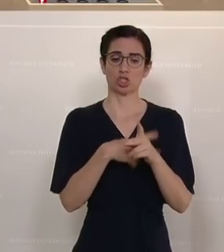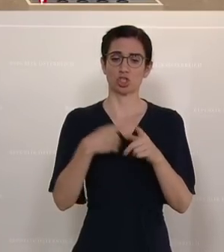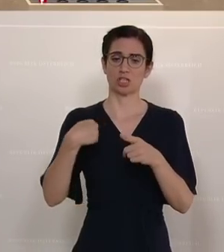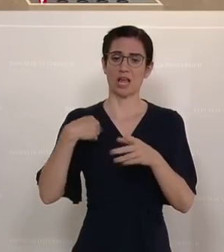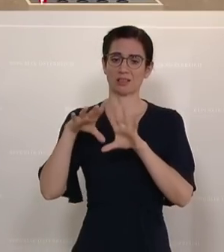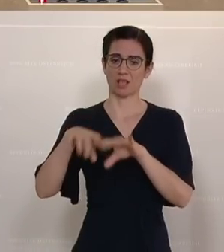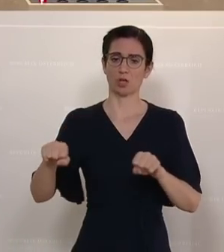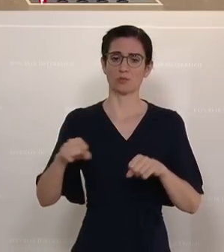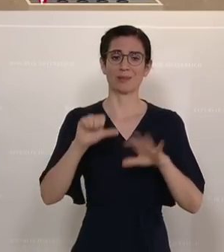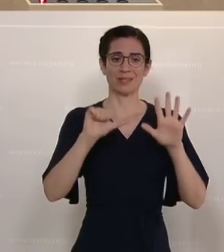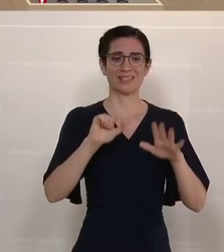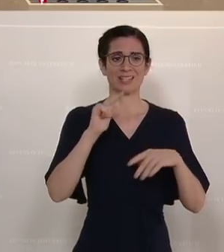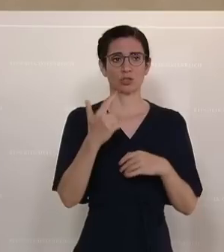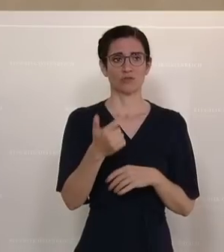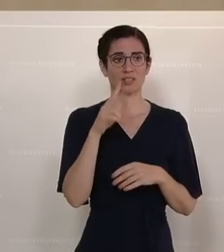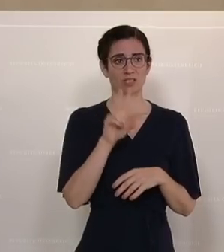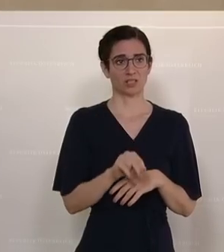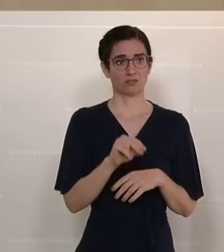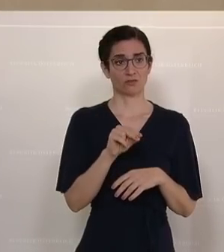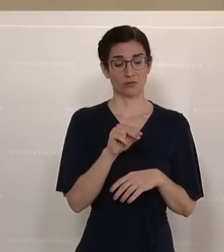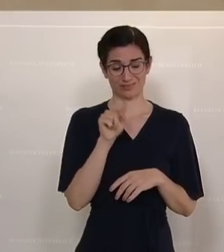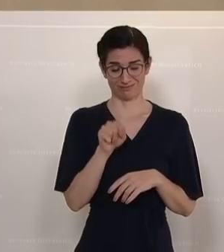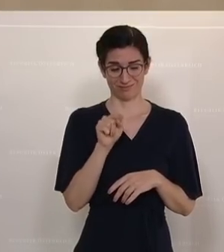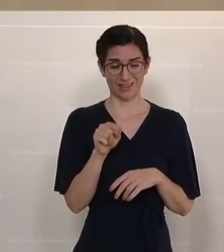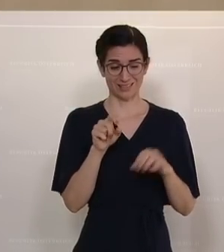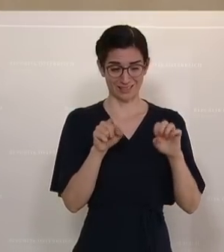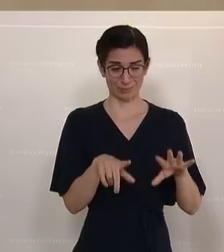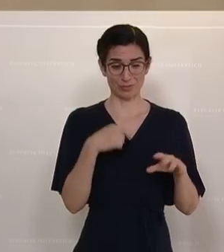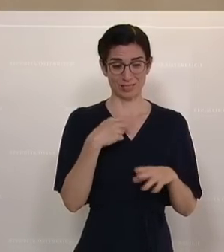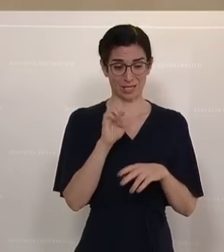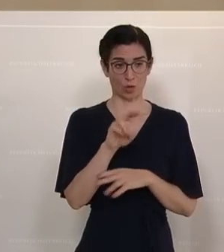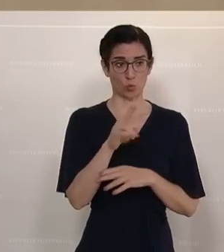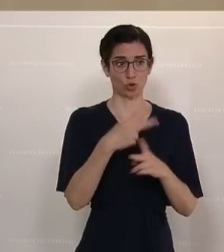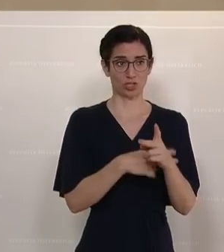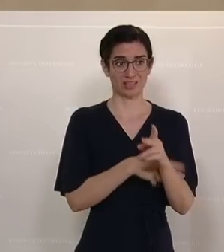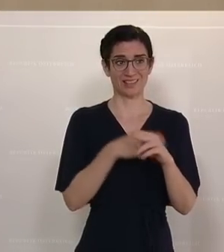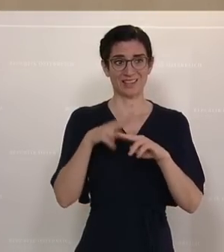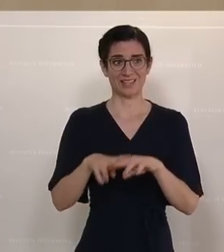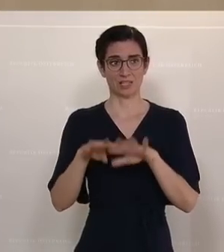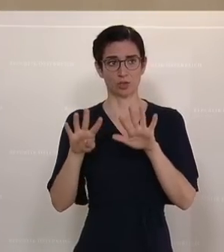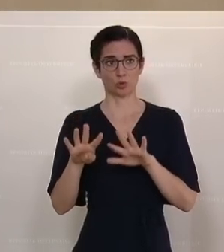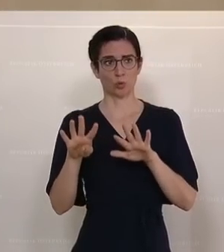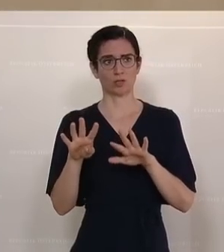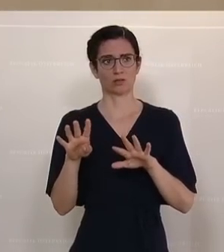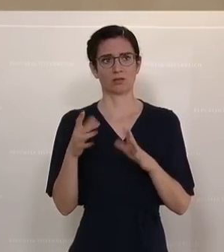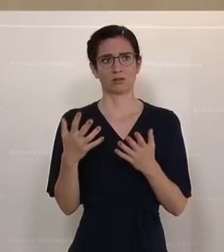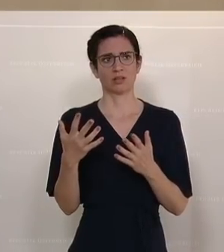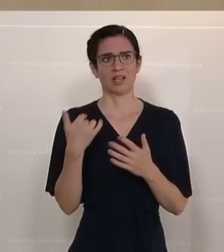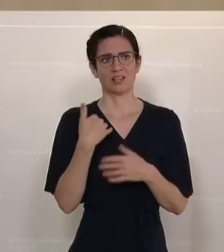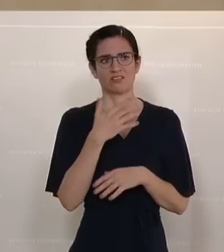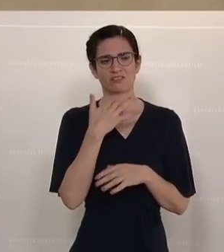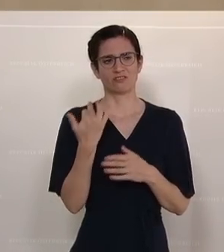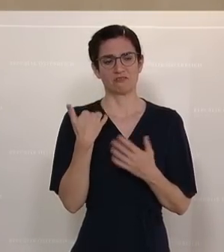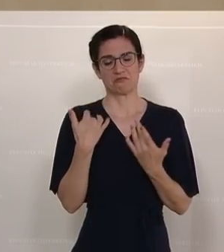26 sind aber 17, sage und schreibe, EU-Staaten. Und die restlichen neun, wenn man da jetzt glauben würde, das sind so die Länder, wo halt die meisten